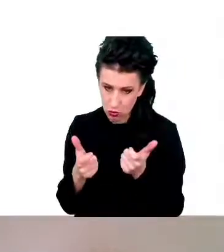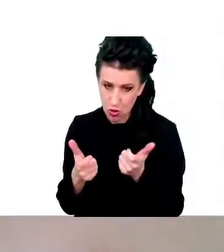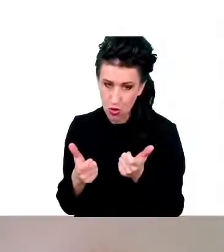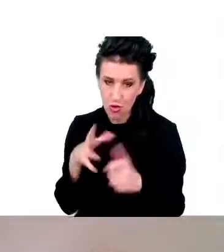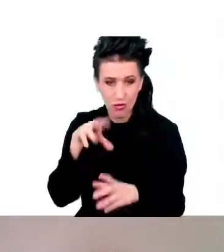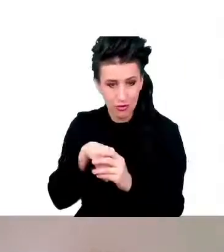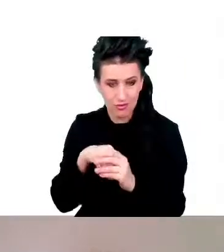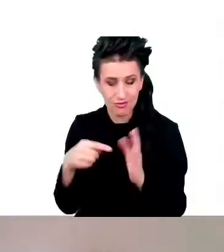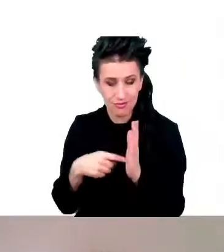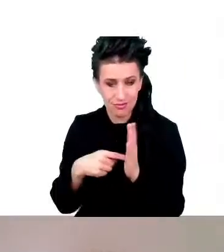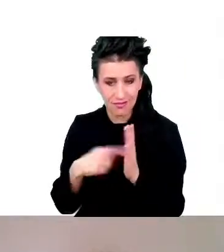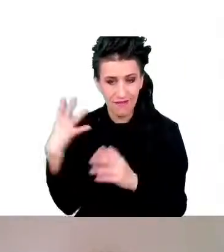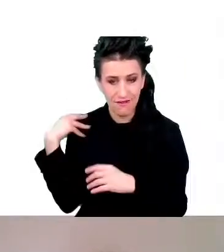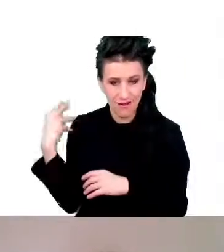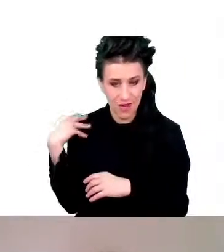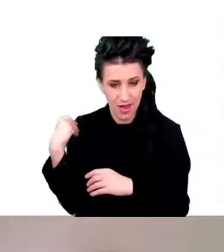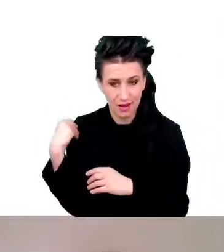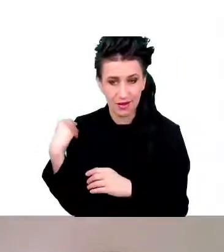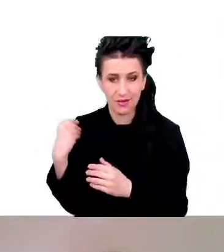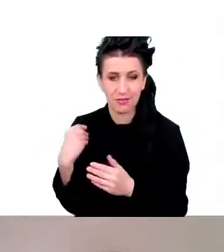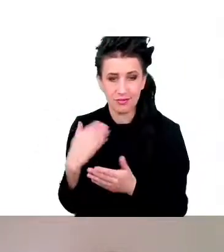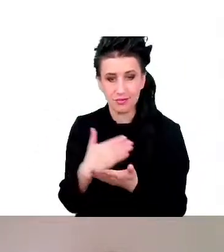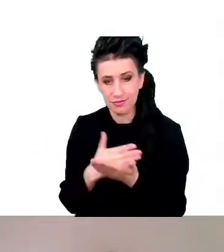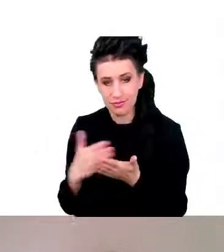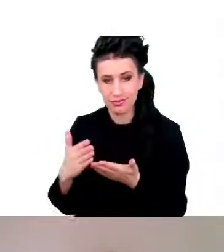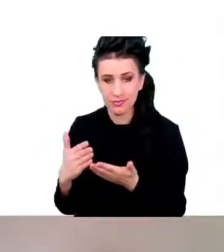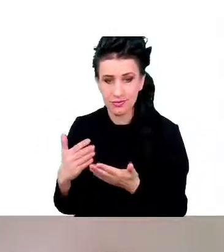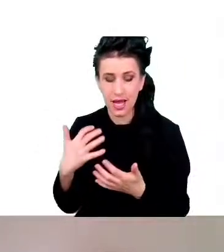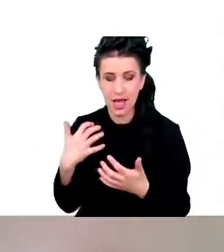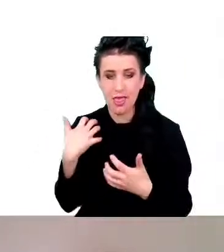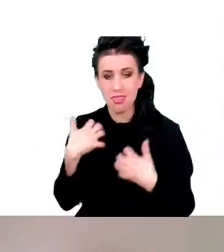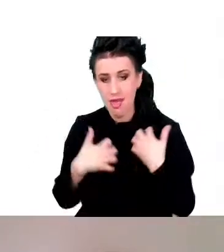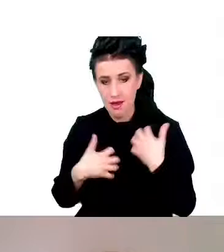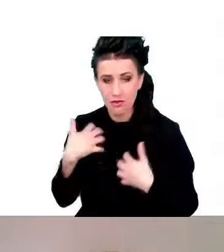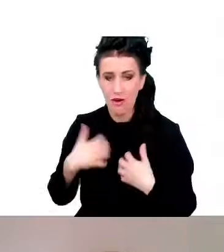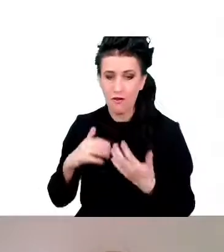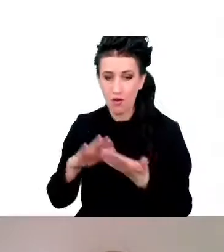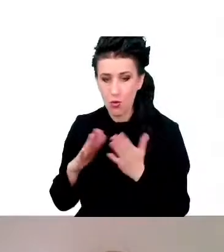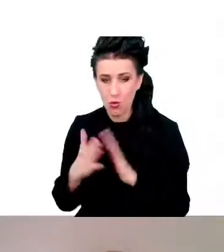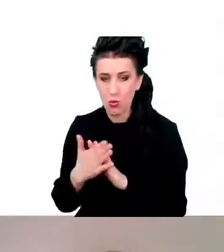się wraz z wiekiem, z układem nerwowym, konkretnie z mózgiem. I